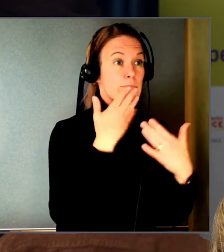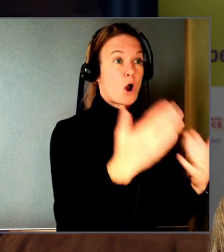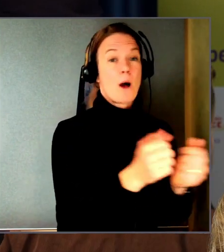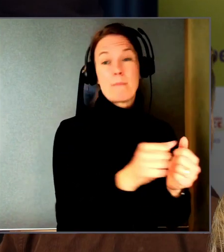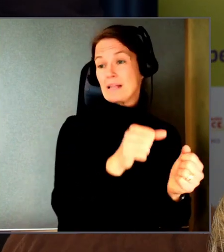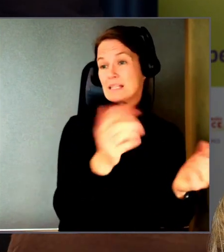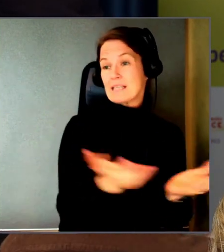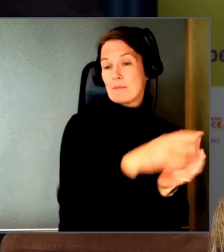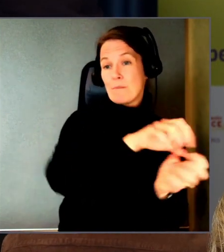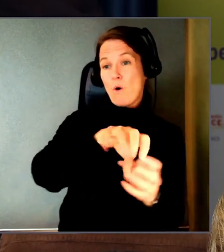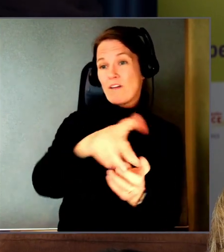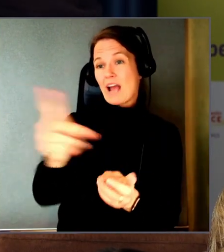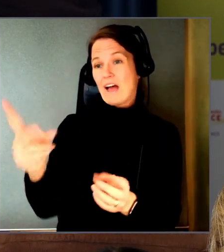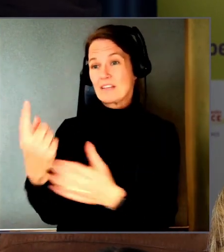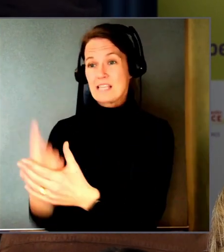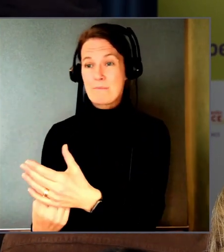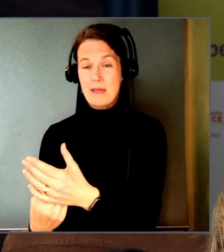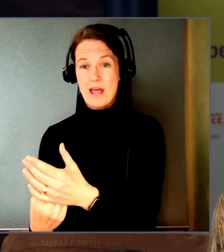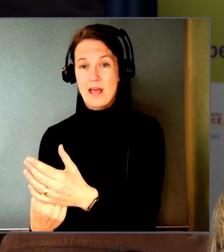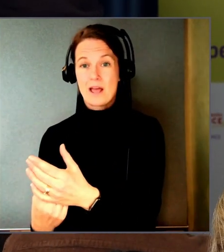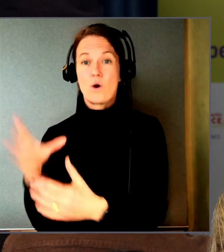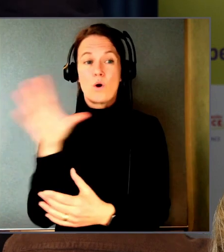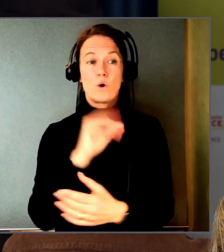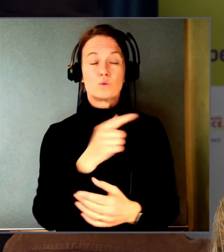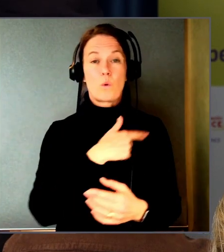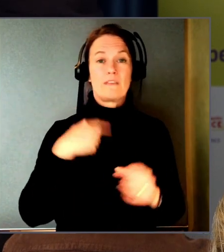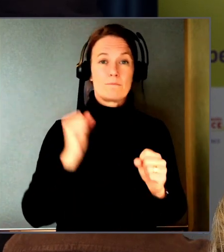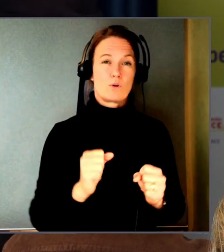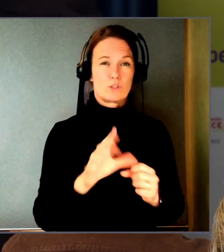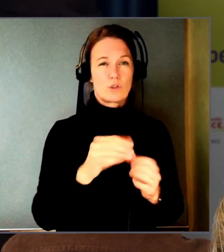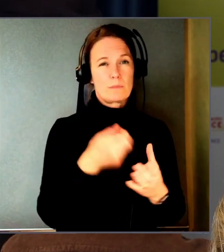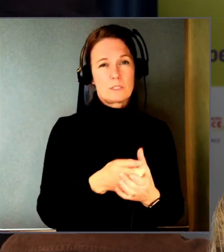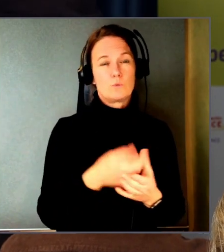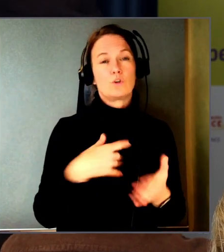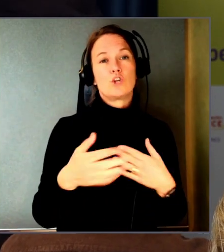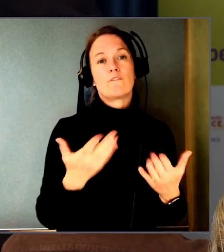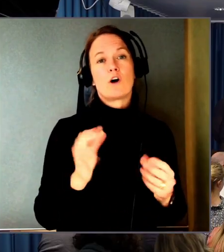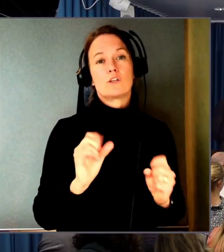då får ju vi ta beslutet och göra det som är bäst för de flesta tyvärr.